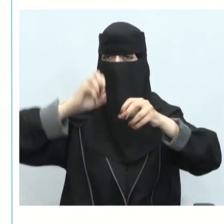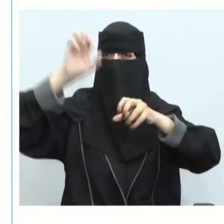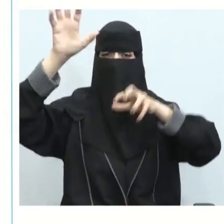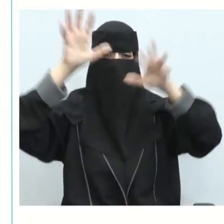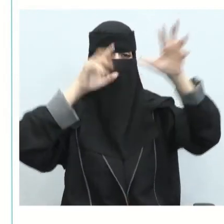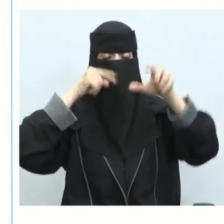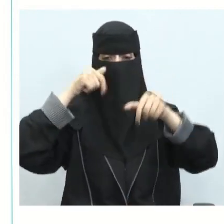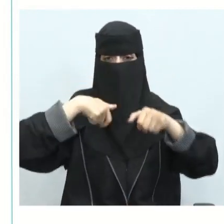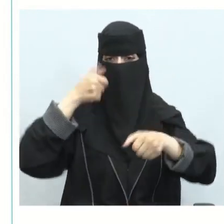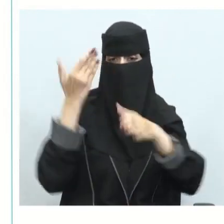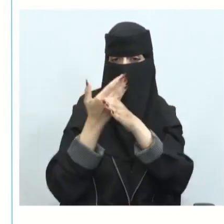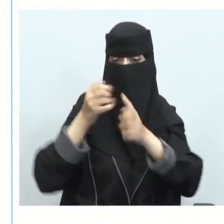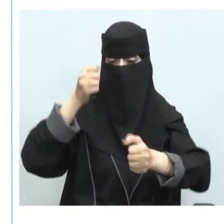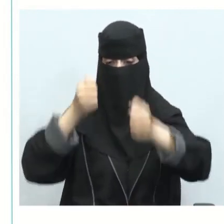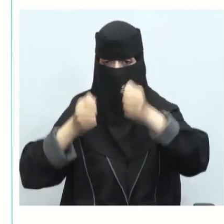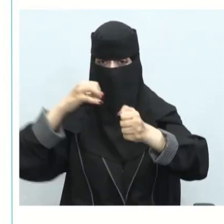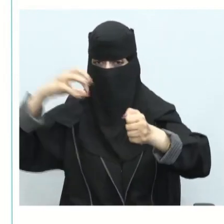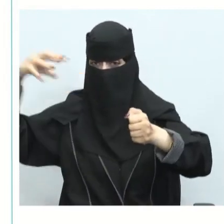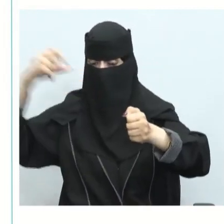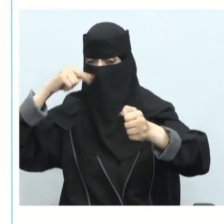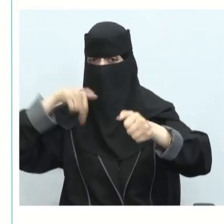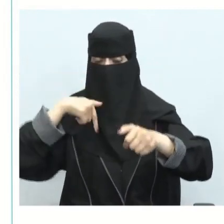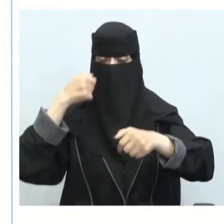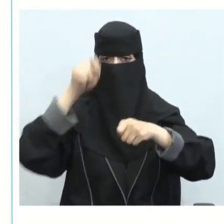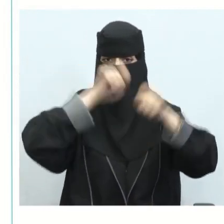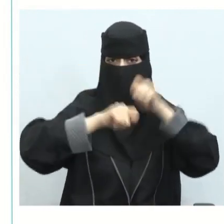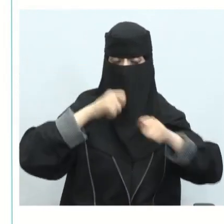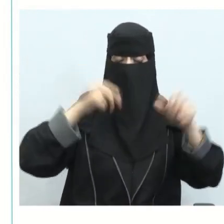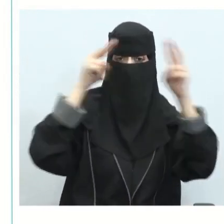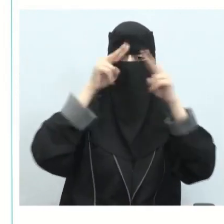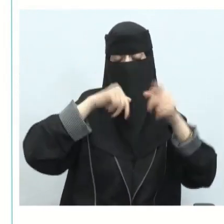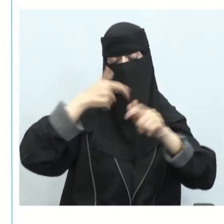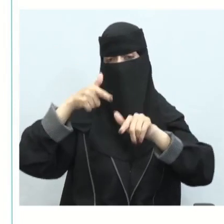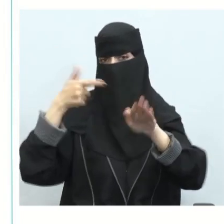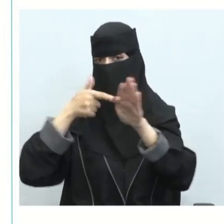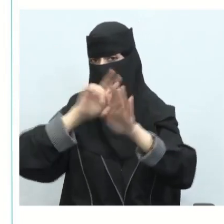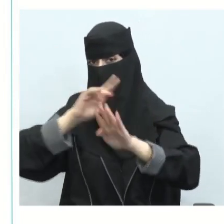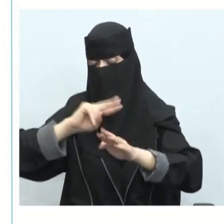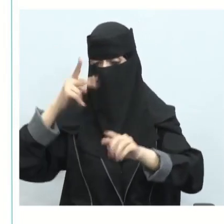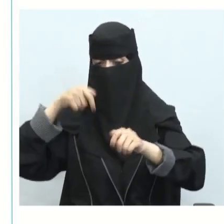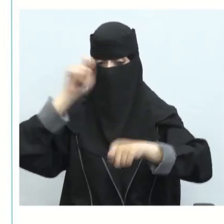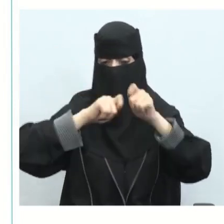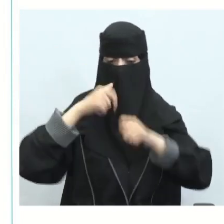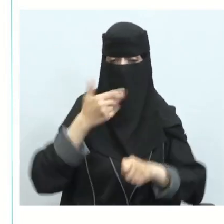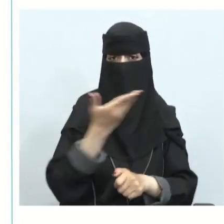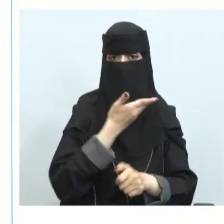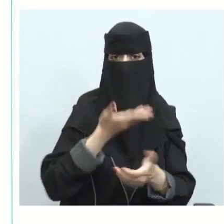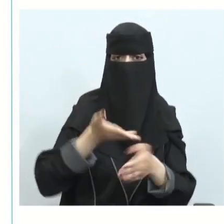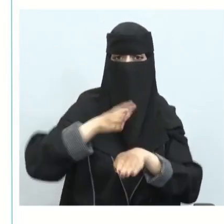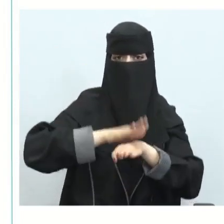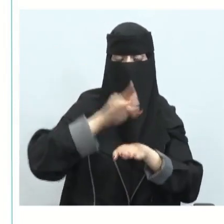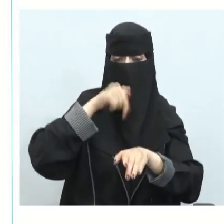السيارات أو استخدام إنتاج الطاقة الكهربائية عبر الديزل أو البنزي أو غيره إذن كل ذلك سيكون مؤثر على